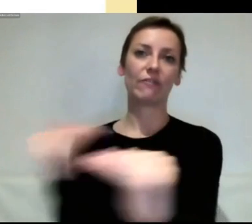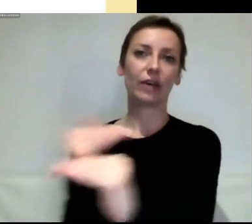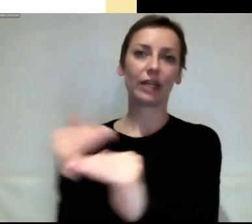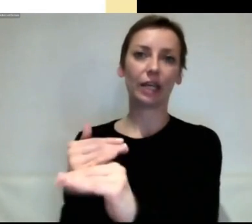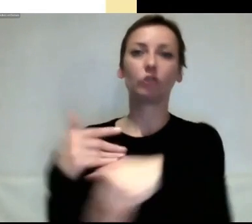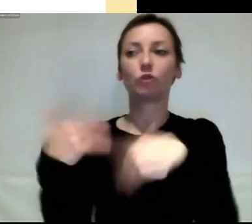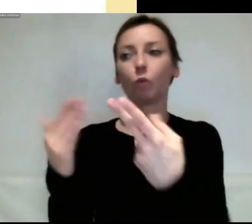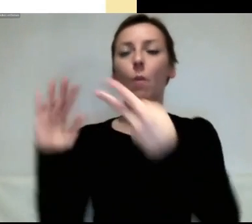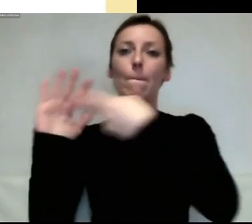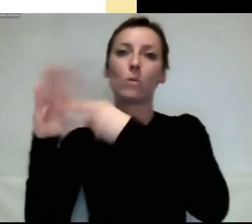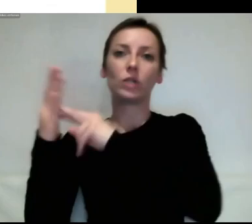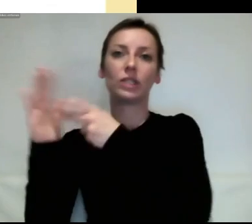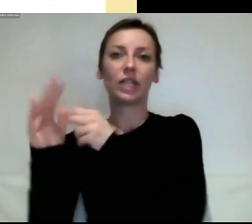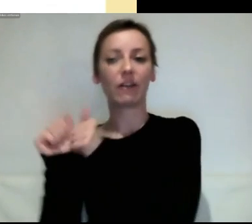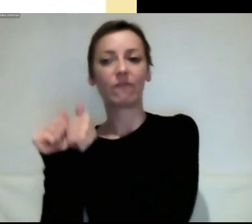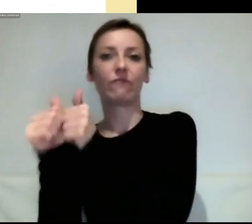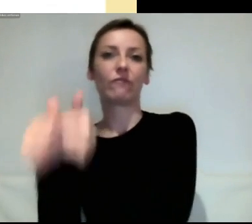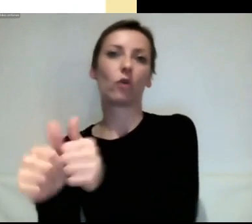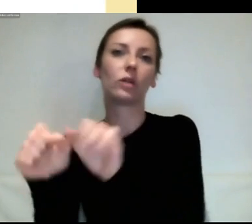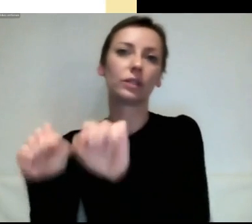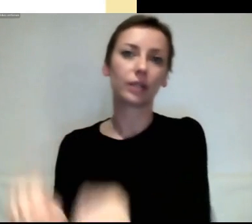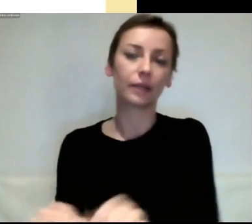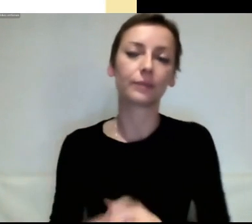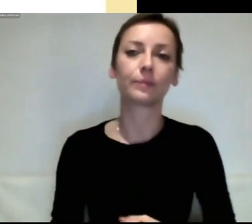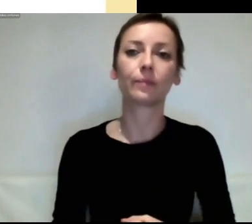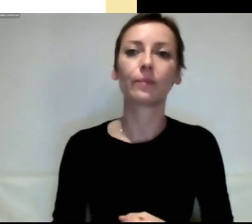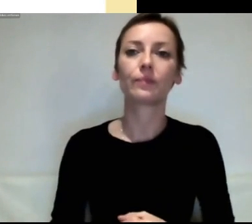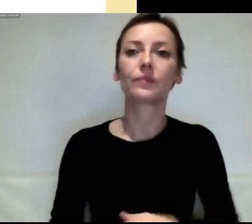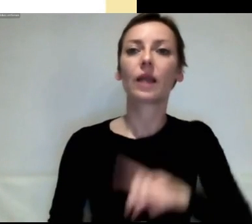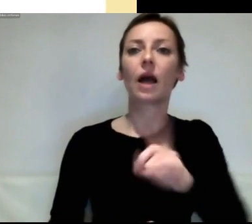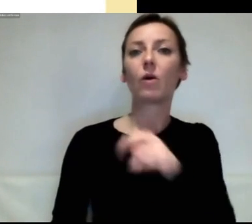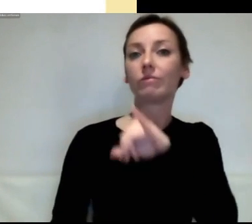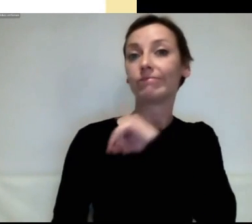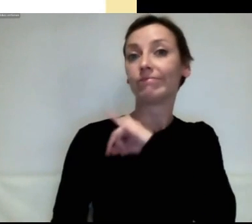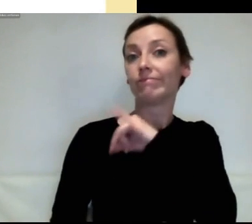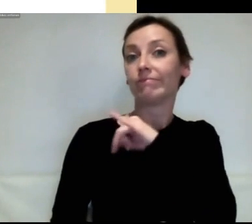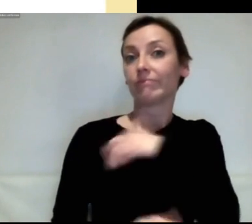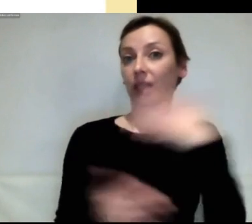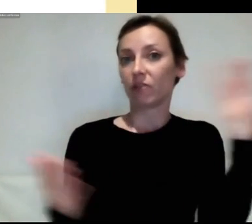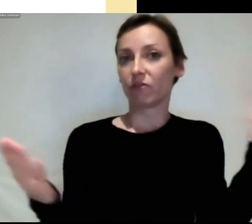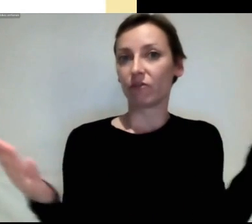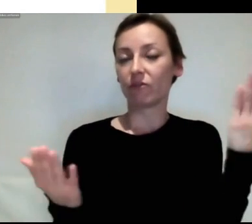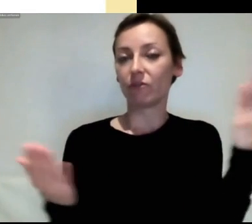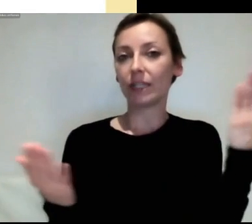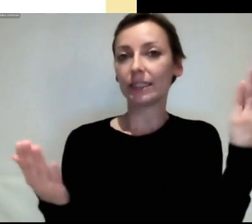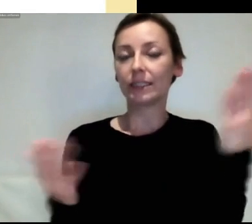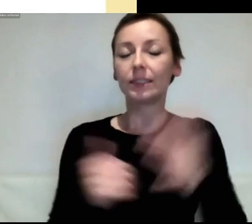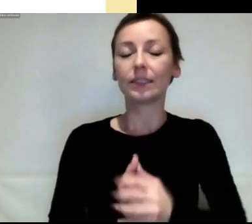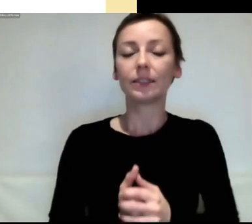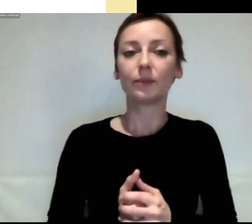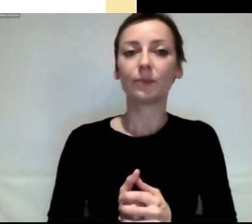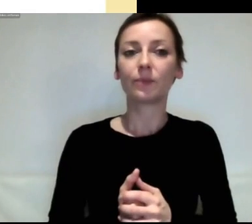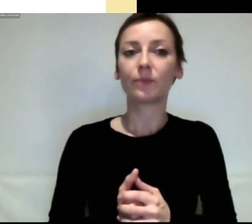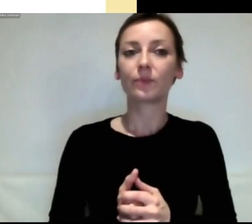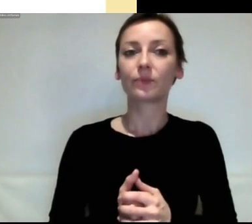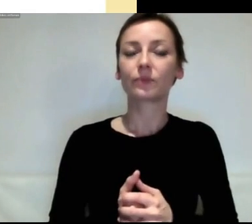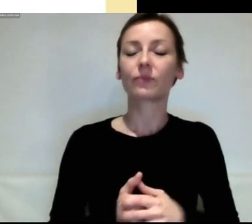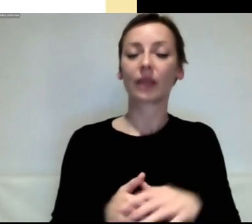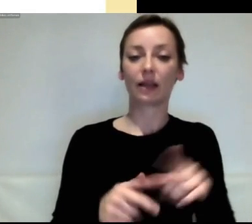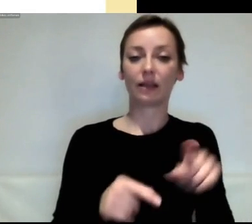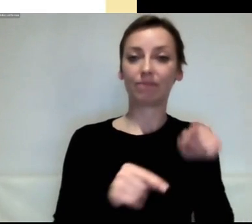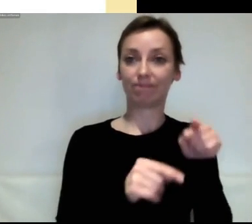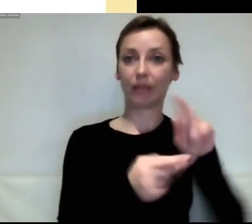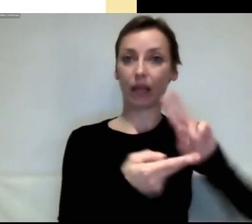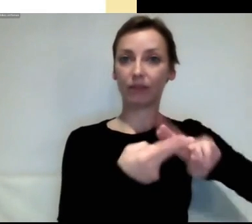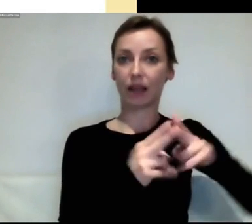gemessen werden kann. Und auch ein sehr spannender Punkt. Die Teilnehmenden, 98 Prozent der Teilnehmenden